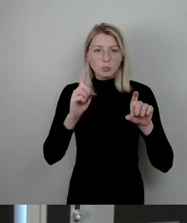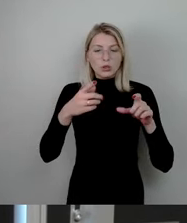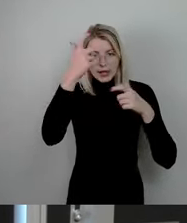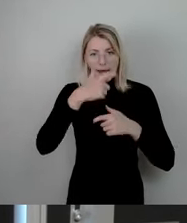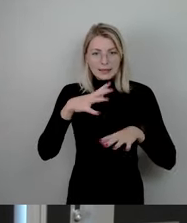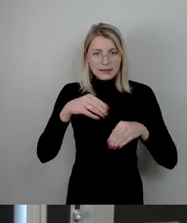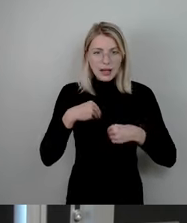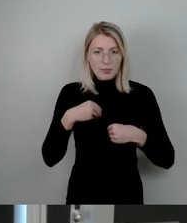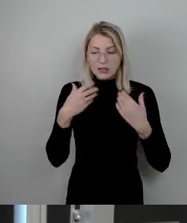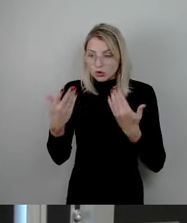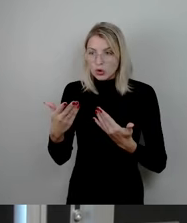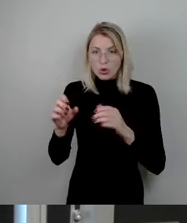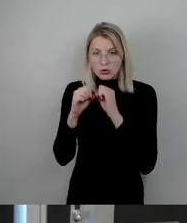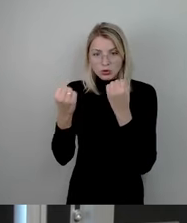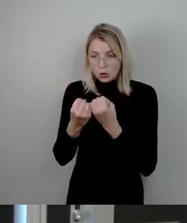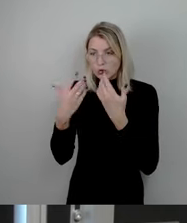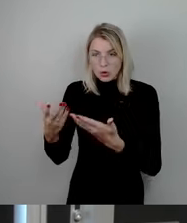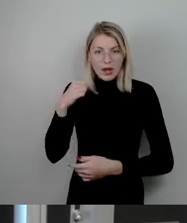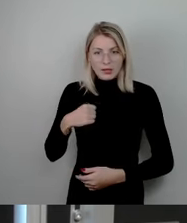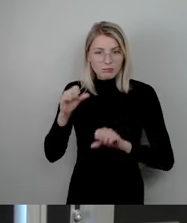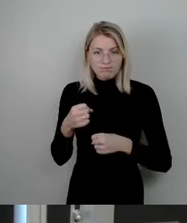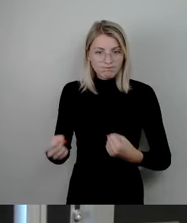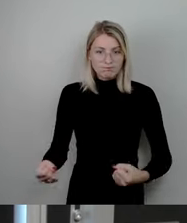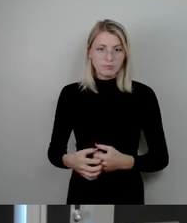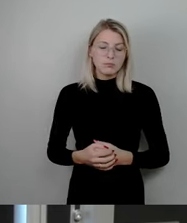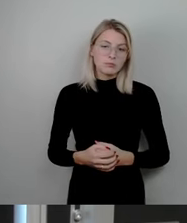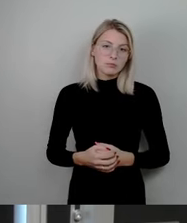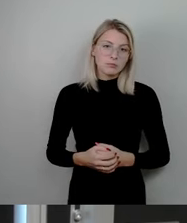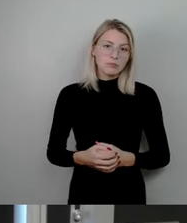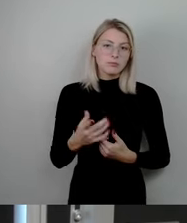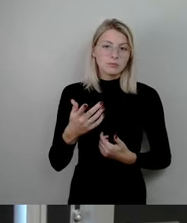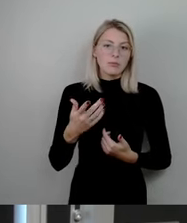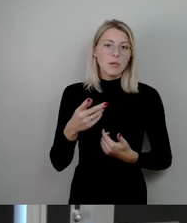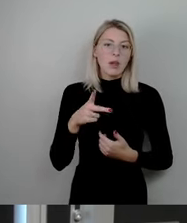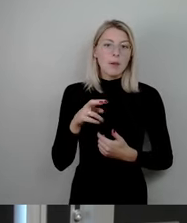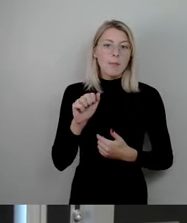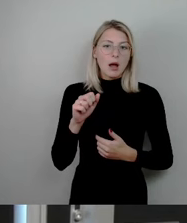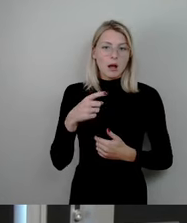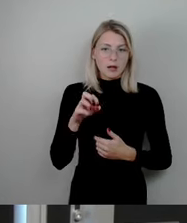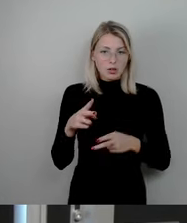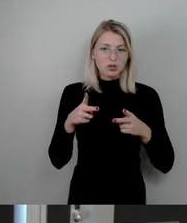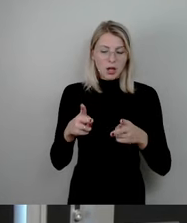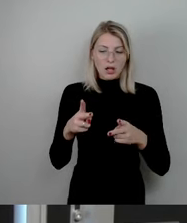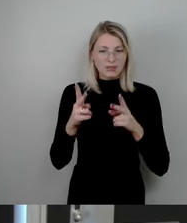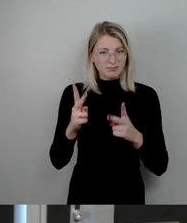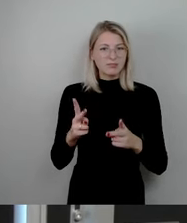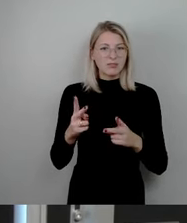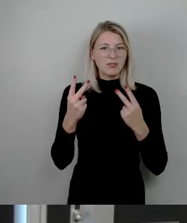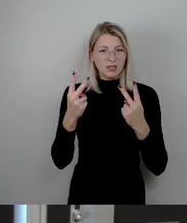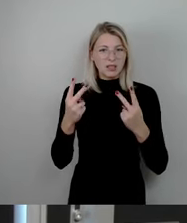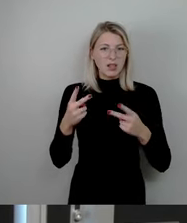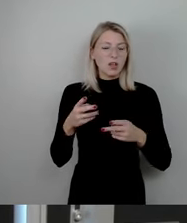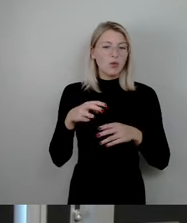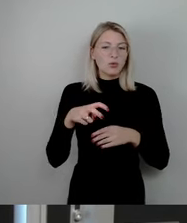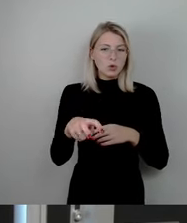sind Zustände, die wir nicht ertragen in dieser Stadt. Die Prager Straße ist einfach die wichtigste Fußgängerzone, die